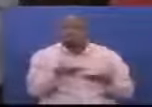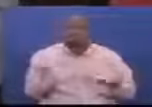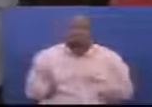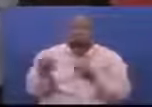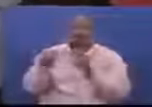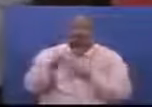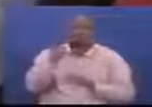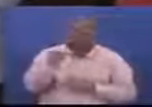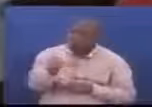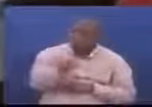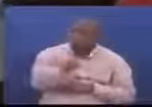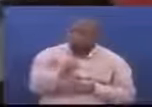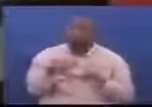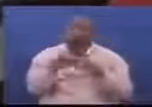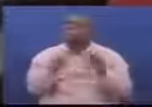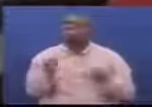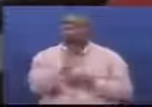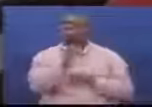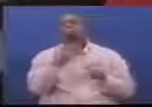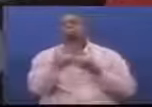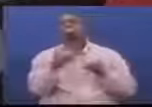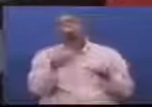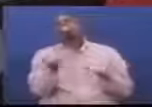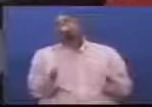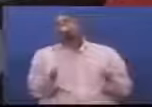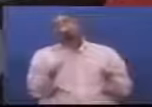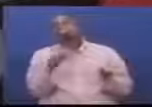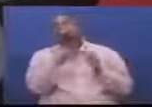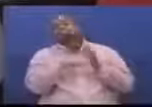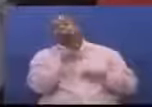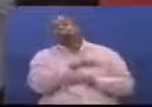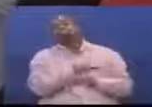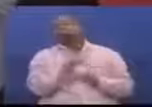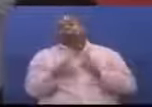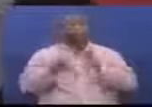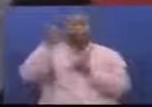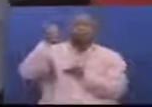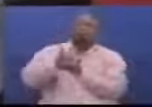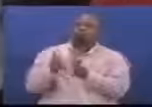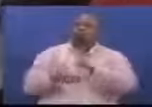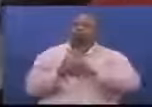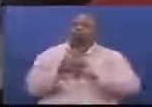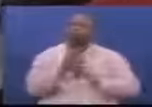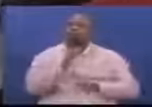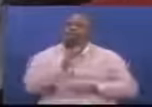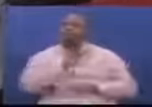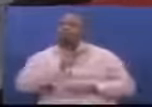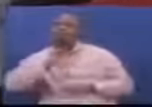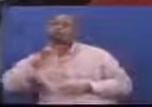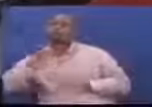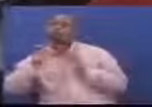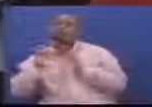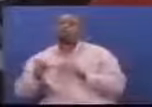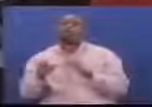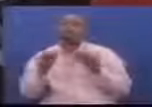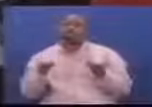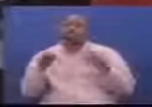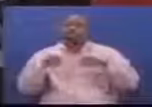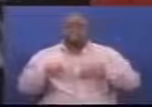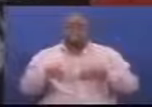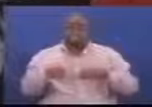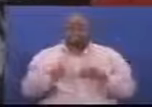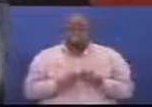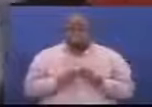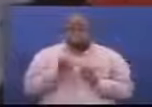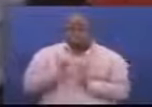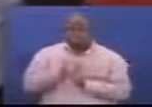capacity hiyo Madhara yake najua wamefanya nini mwenyakiti Wameamua kuanzisha kodi mpia Ya kuwithhold Sasa hivi private